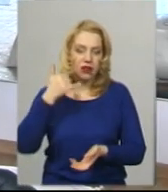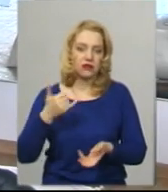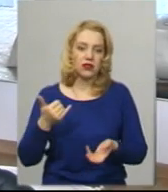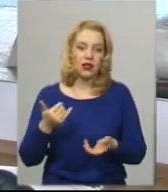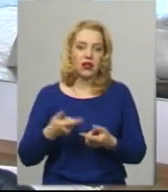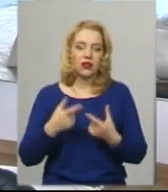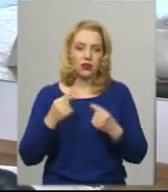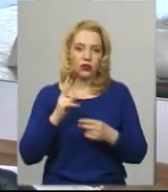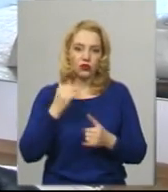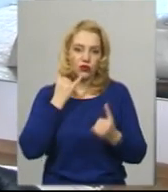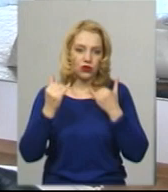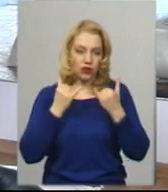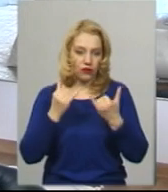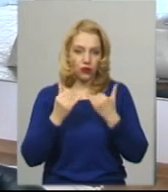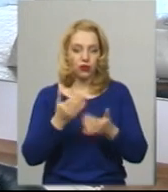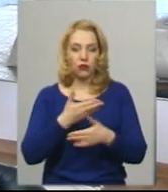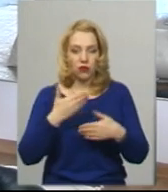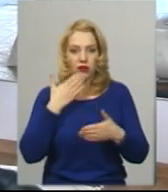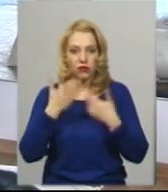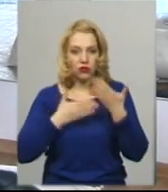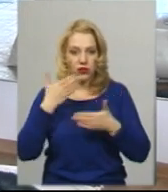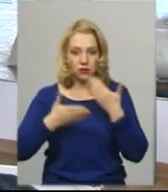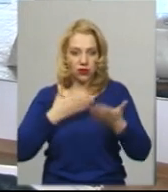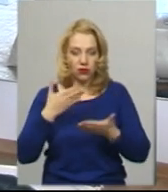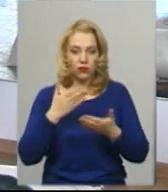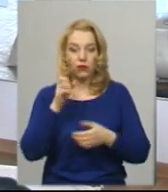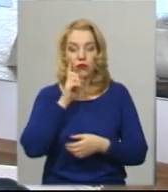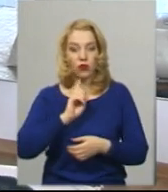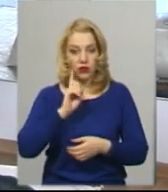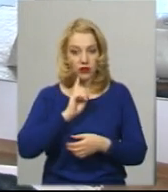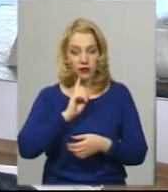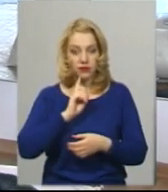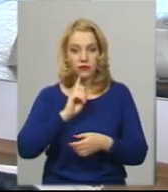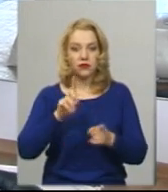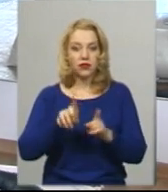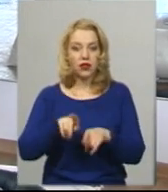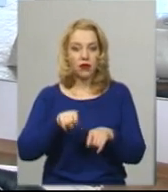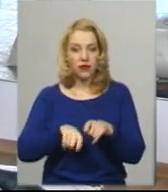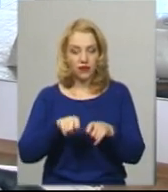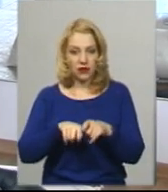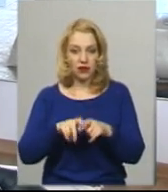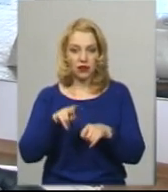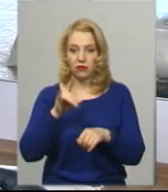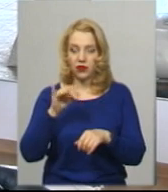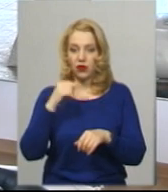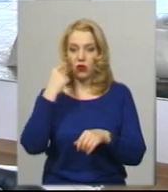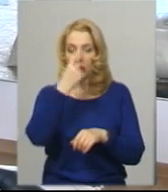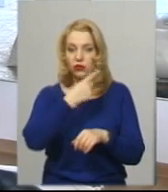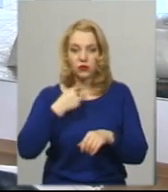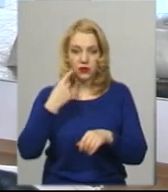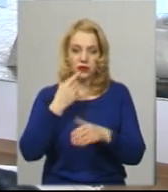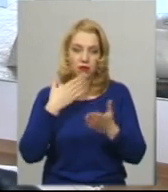телефонують, ми їх розпитуємо. Поки що така перевірка йде при особистій бесіді.